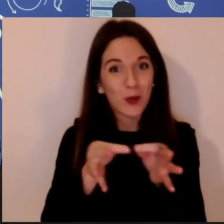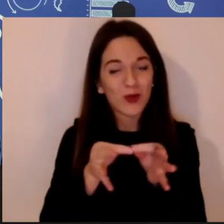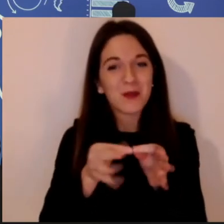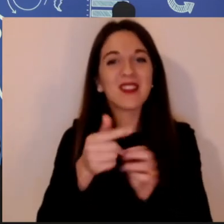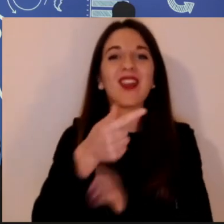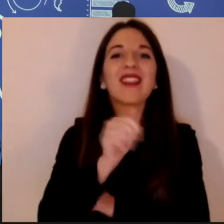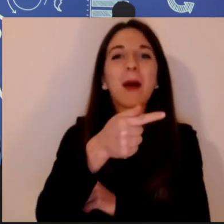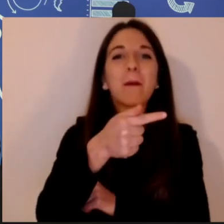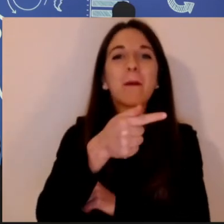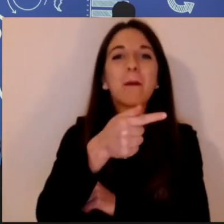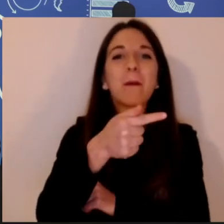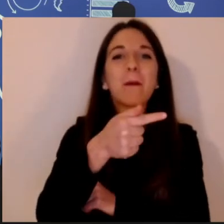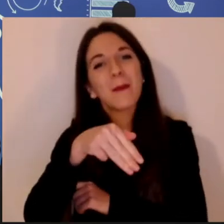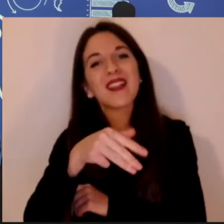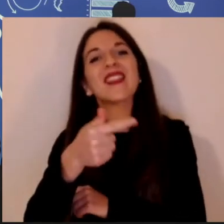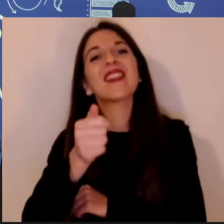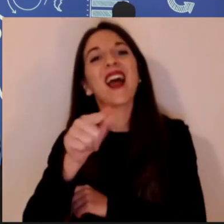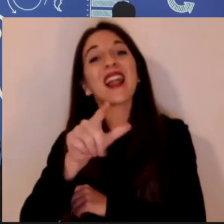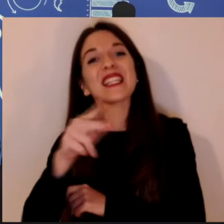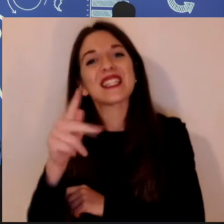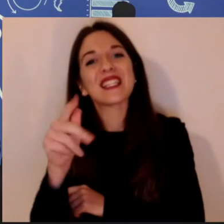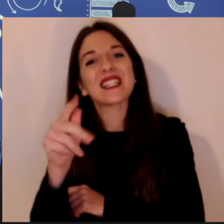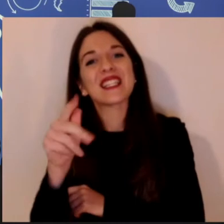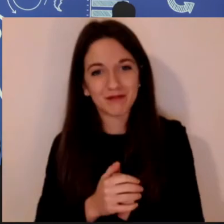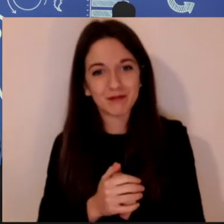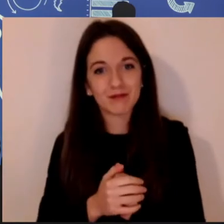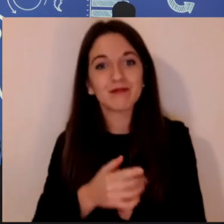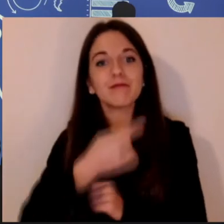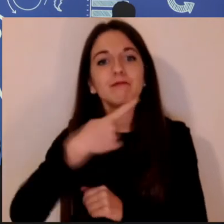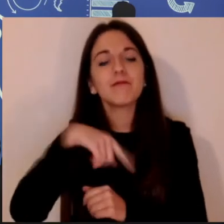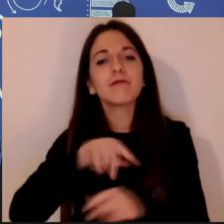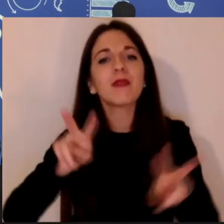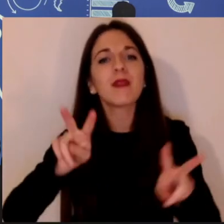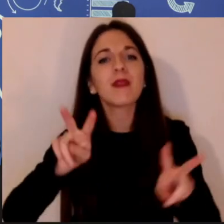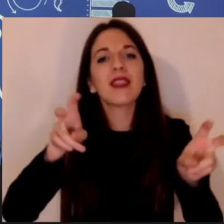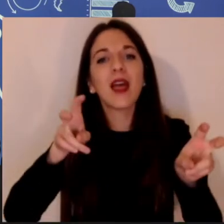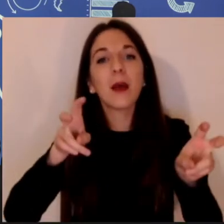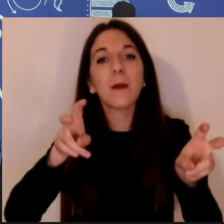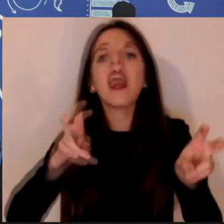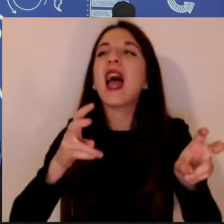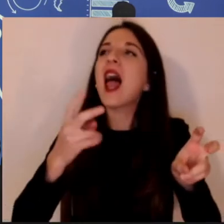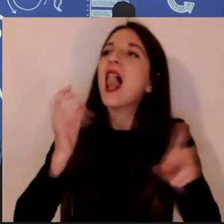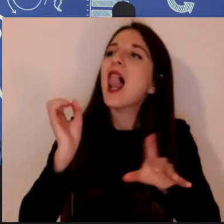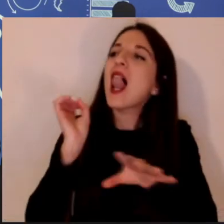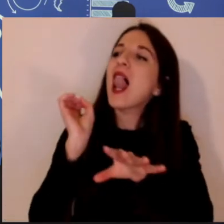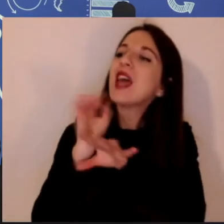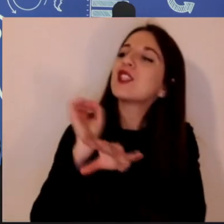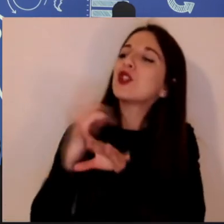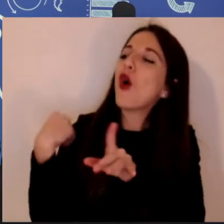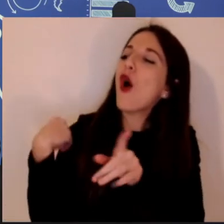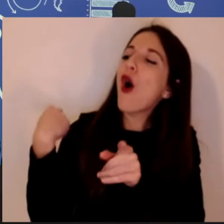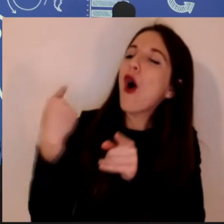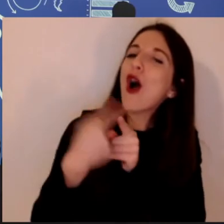in cui approfondiamo i temi di lezione dal 2020. Mentre ieri abbiamo parlato di leadership con la